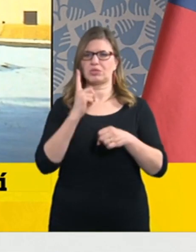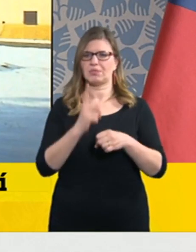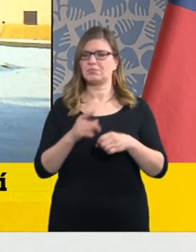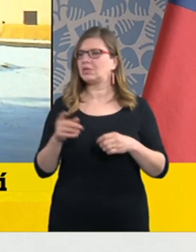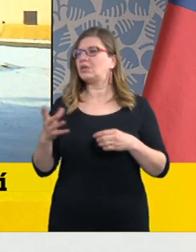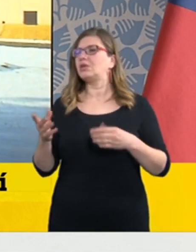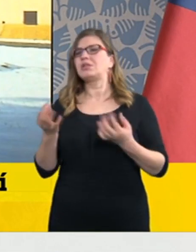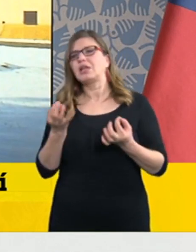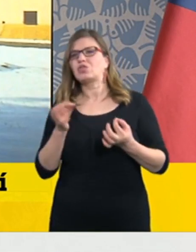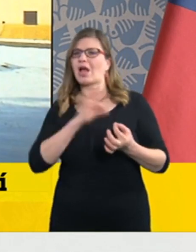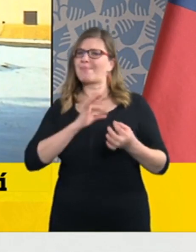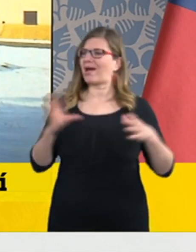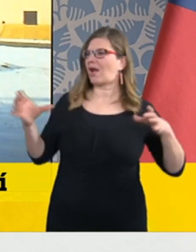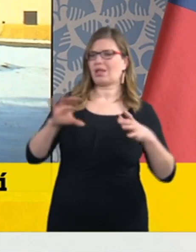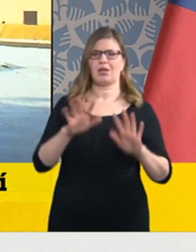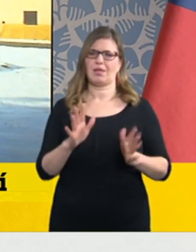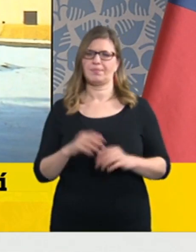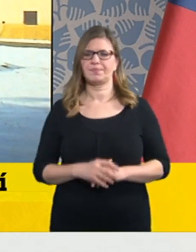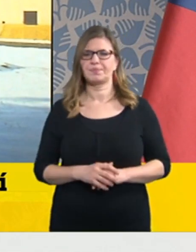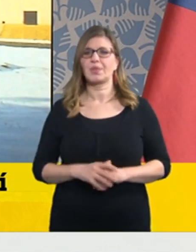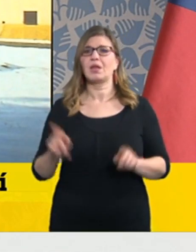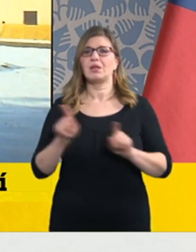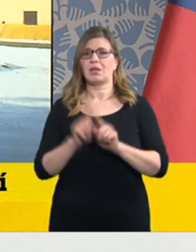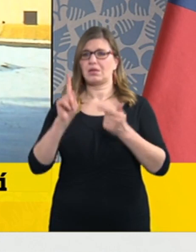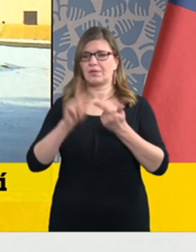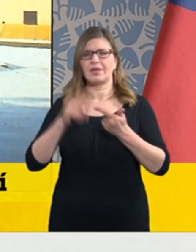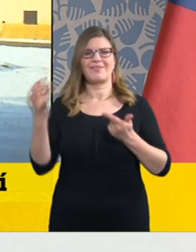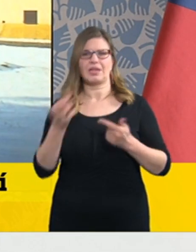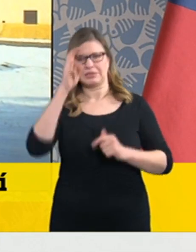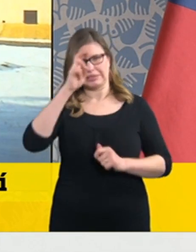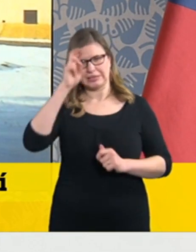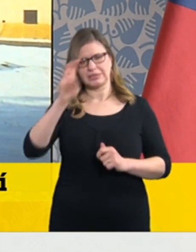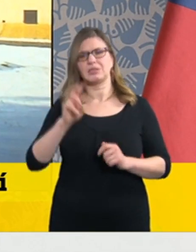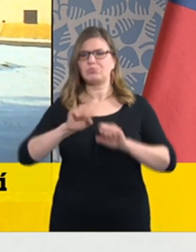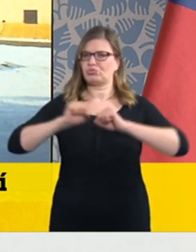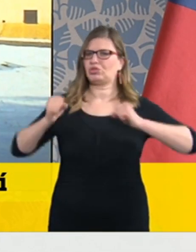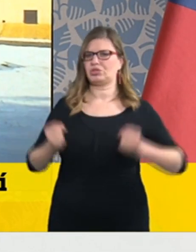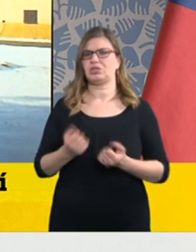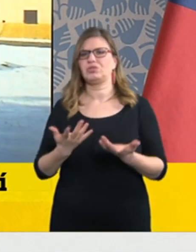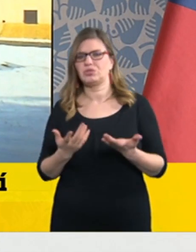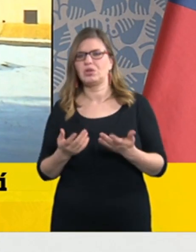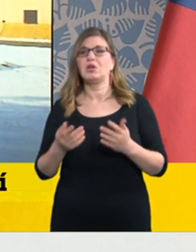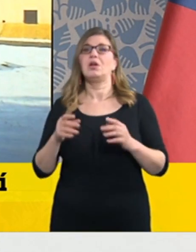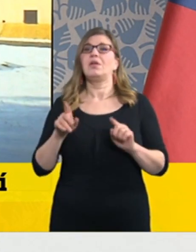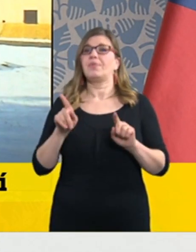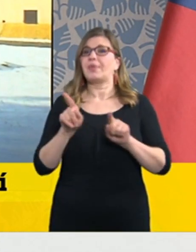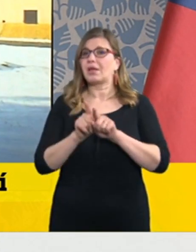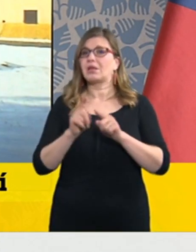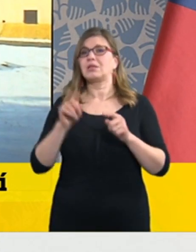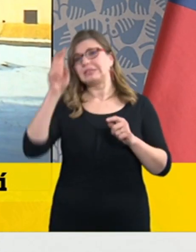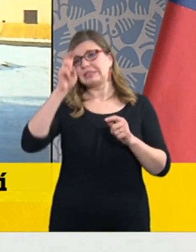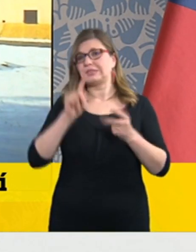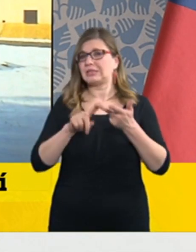přísnili, nařídili jsme, aby lidé omezili kontakty s jinými osobami na dobu nezbytně nutnou,